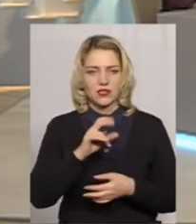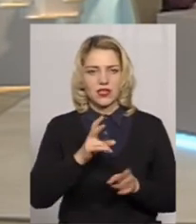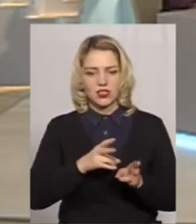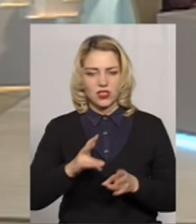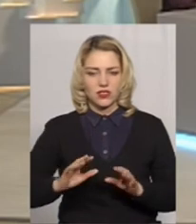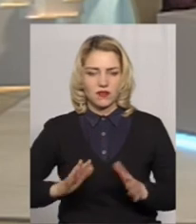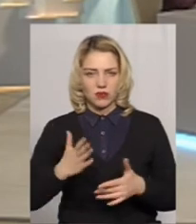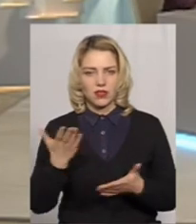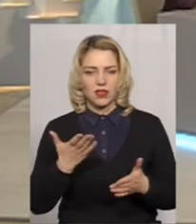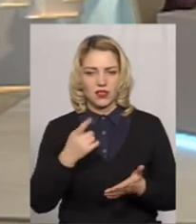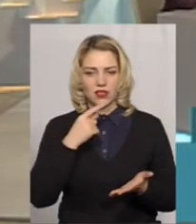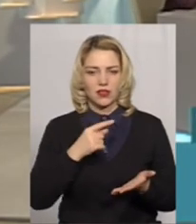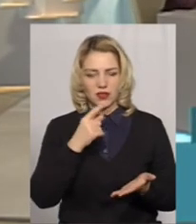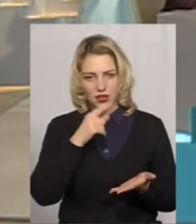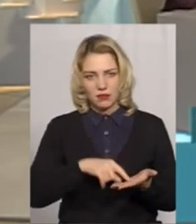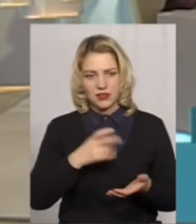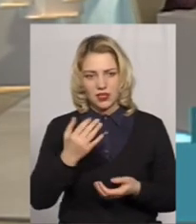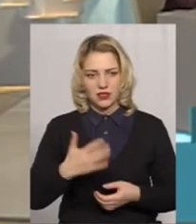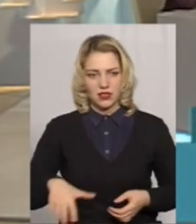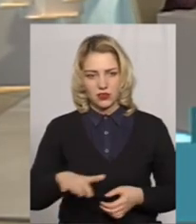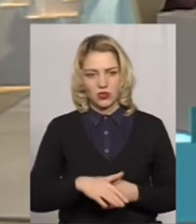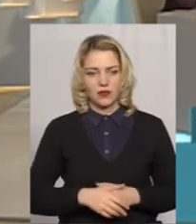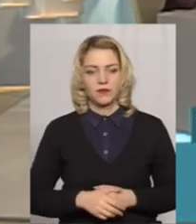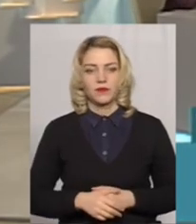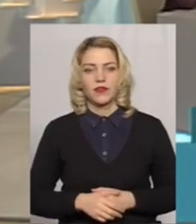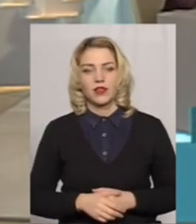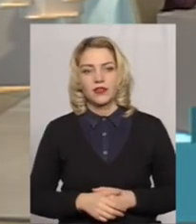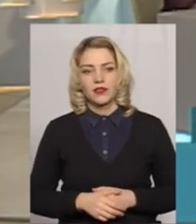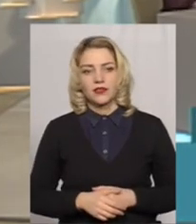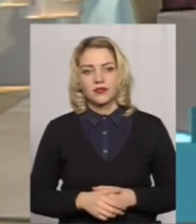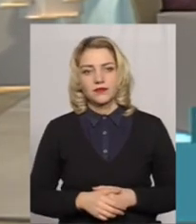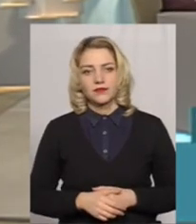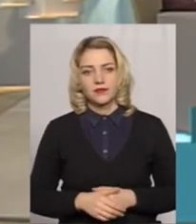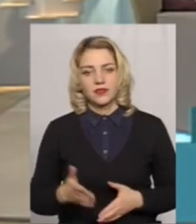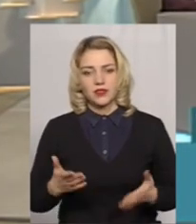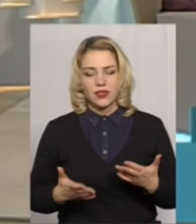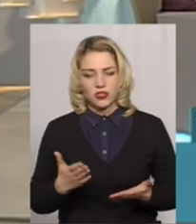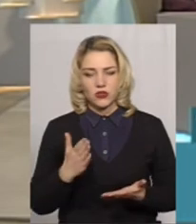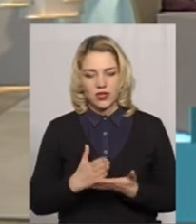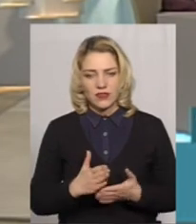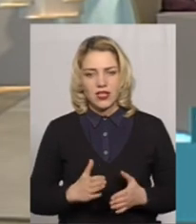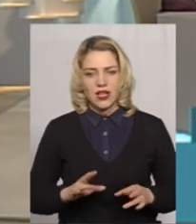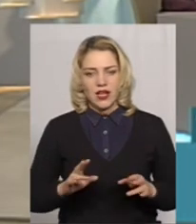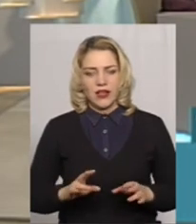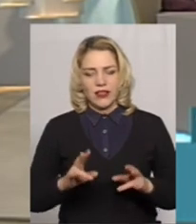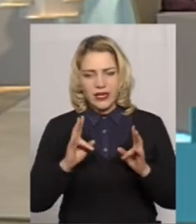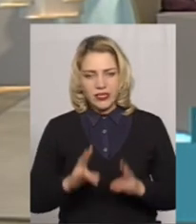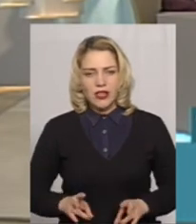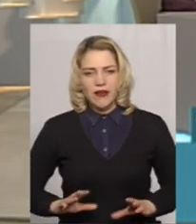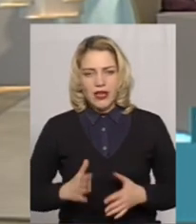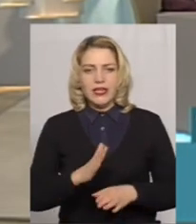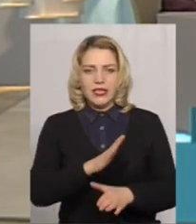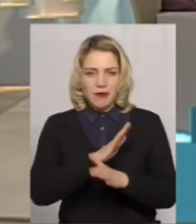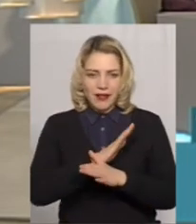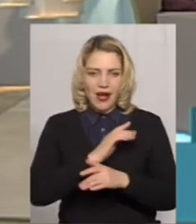які трапилися на її території? Ну, скажімо так, якщо стався нещасний випадок з смертельним наслідком,